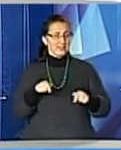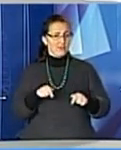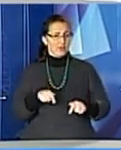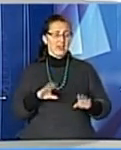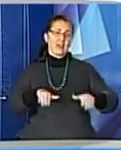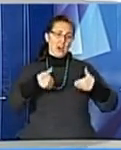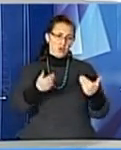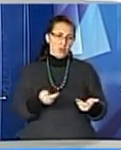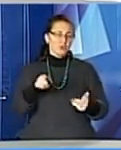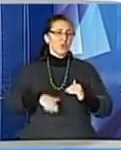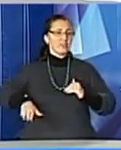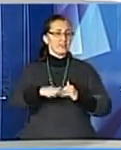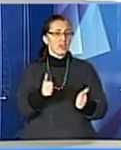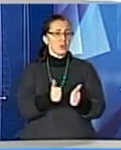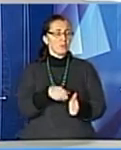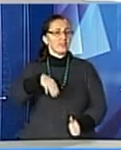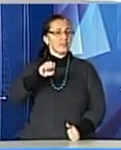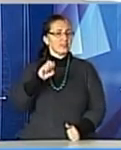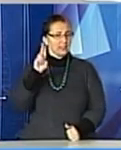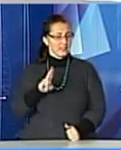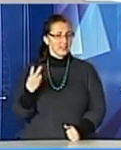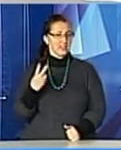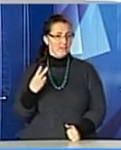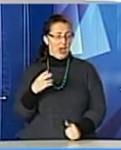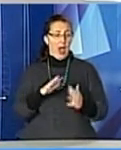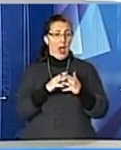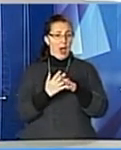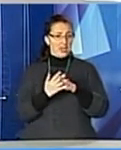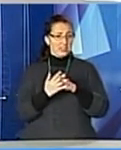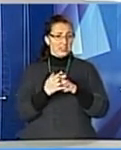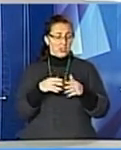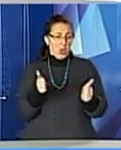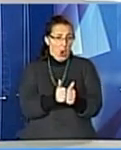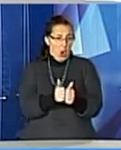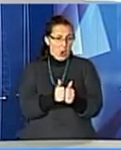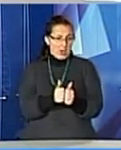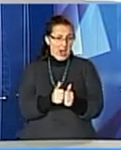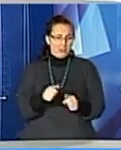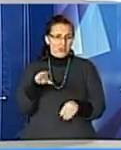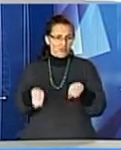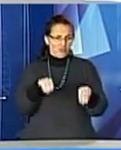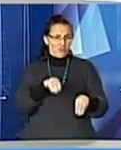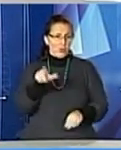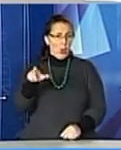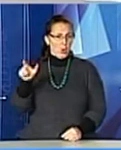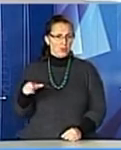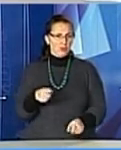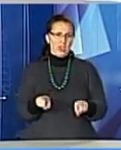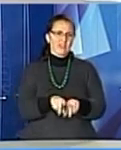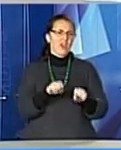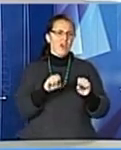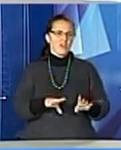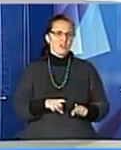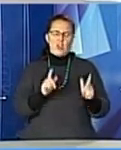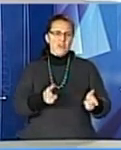ТЕЦ-2. Та мешканці прилеглих сіл, серед яких Муроване та Сороки Львівське, таке рішення не вітають, бо кажуть,